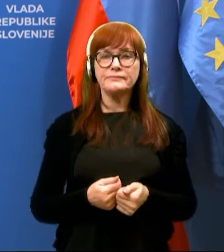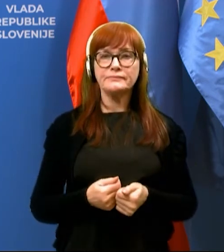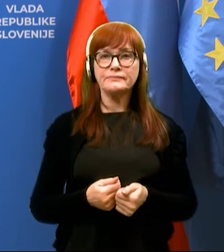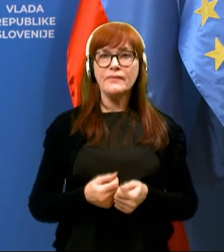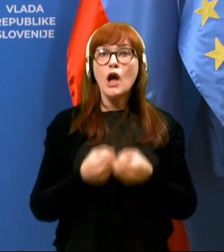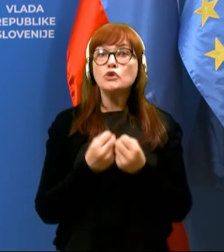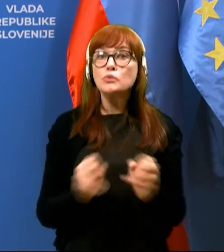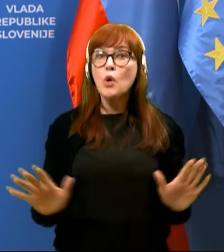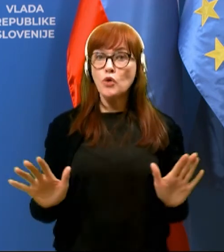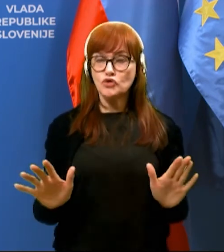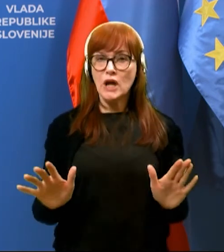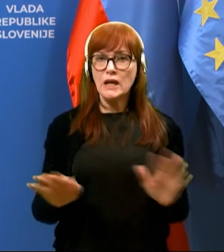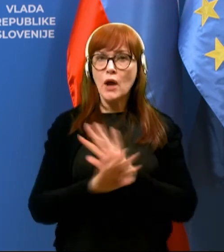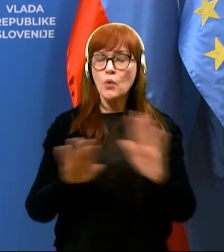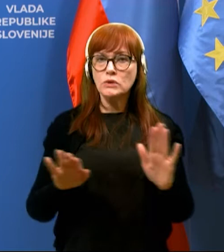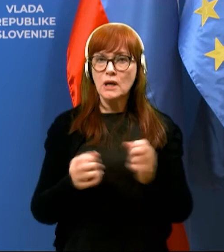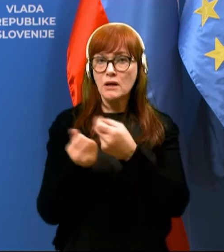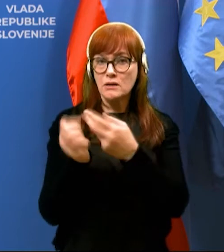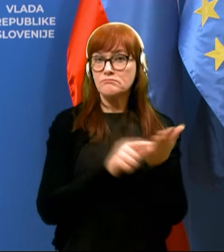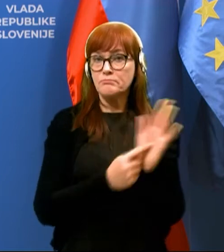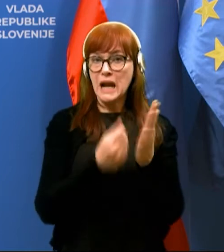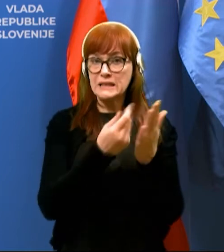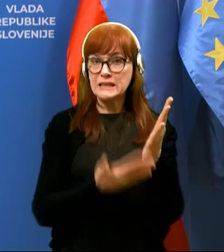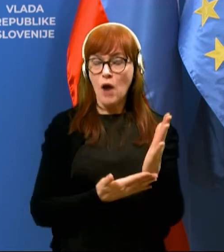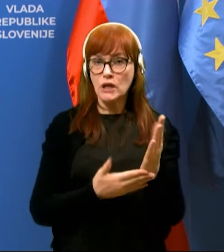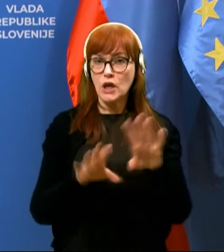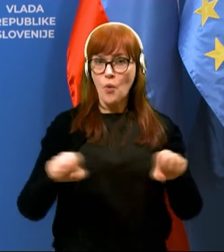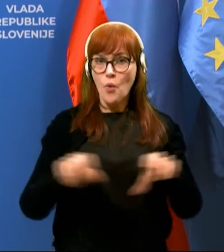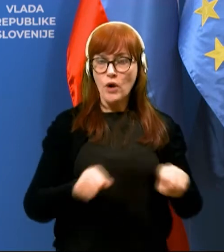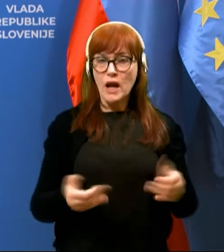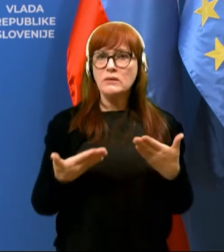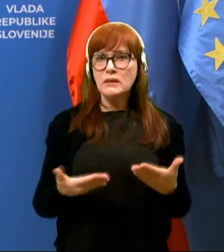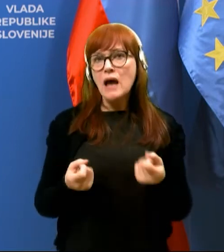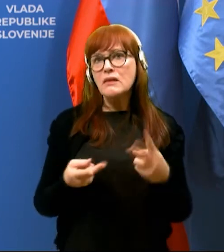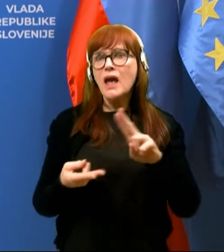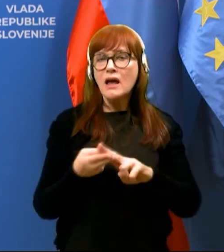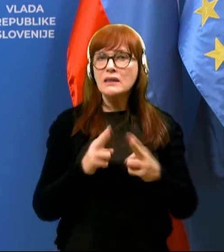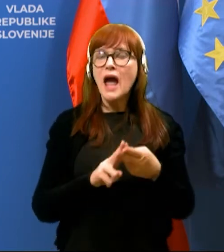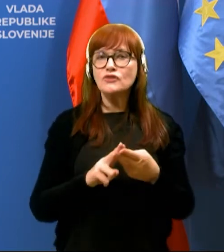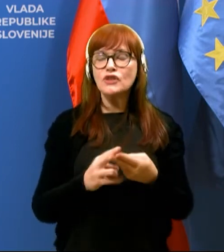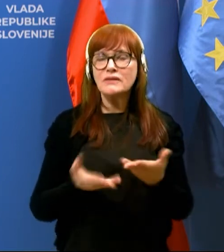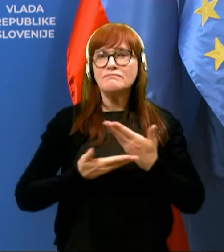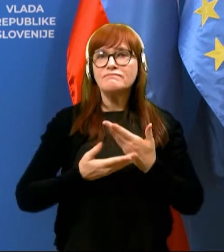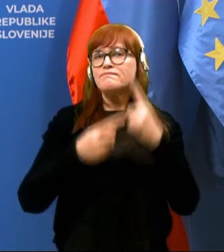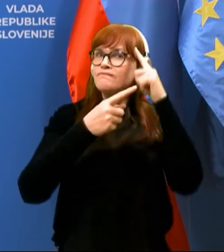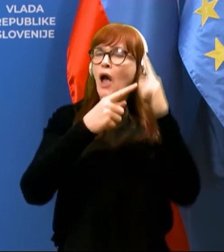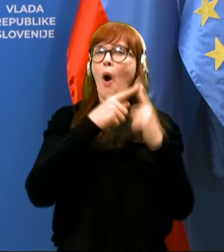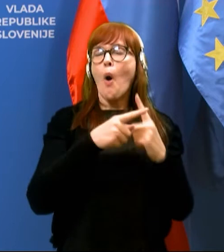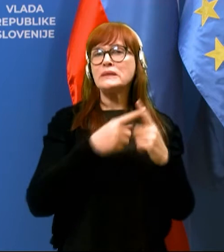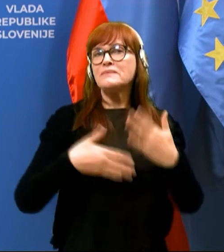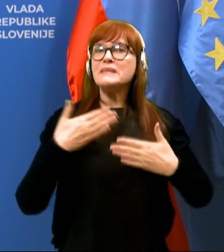Sproščanje vseh predstavljenih okrepov danes nas na nek način navdehuje z optimizmom. A